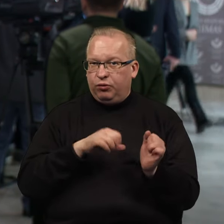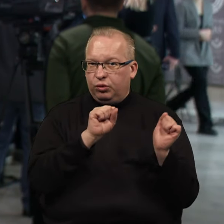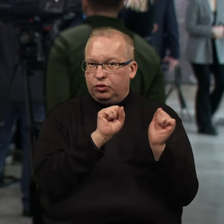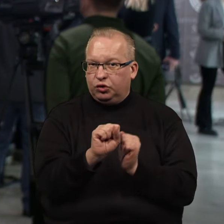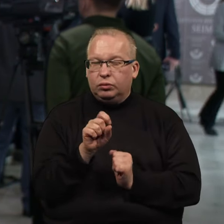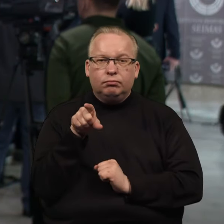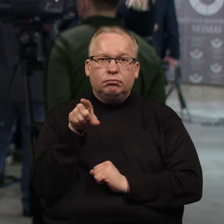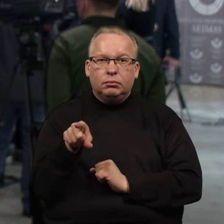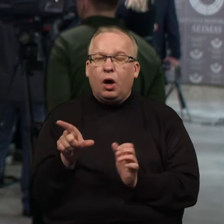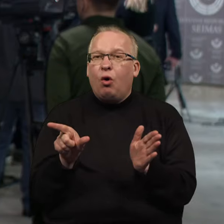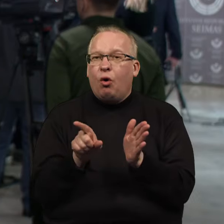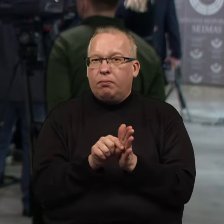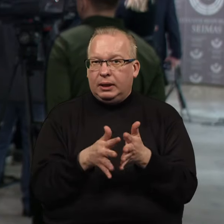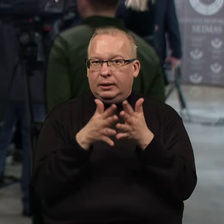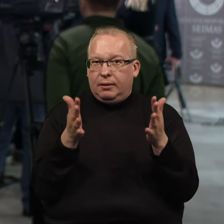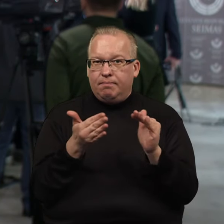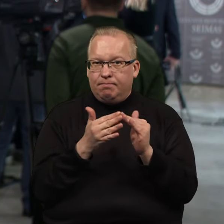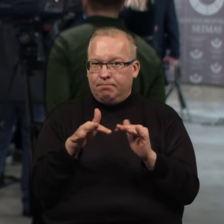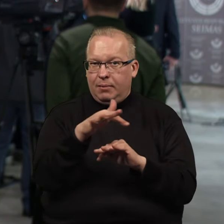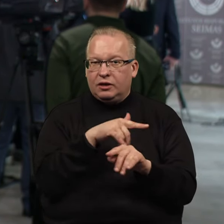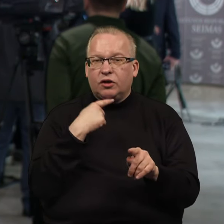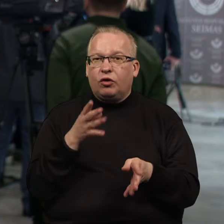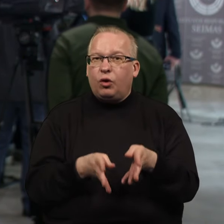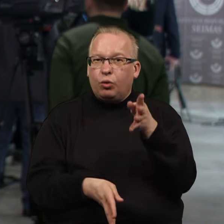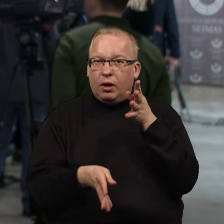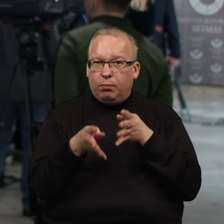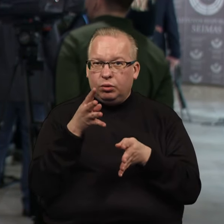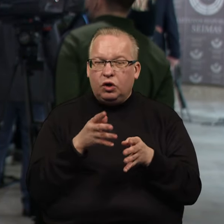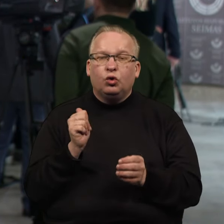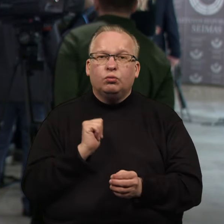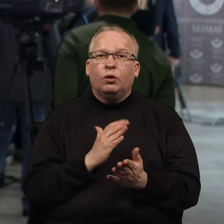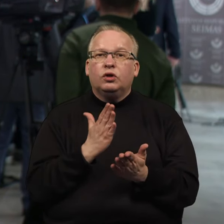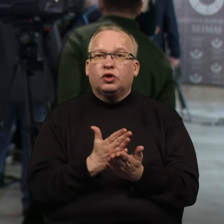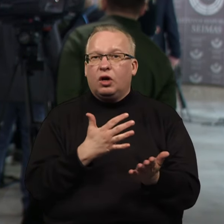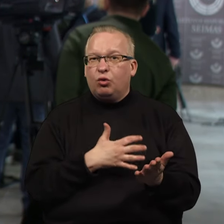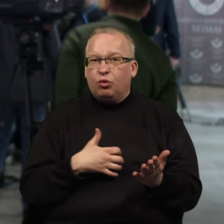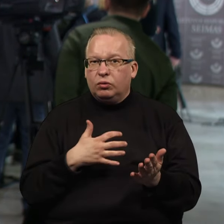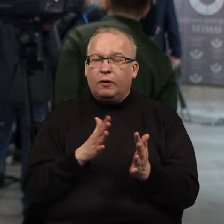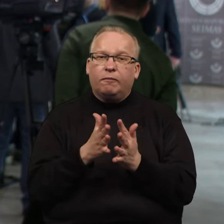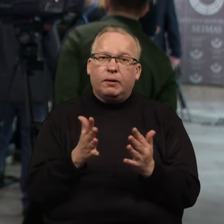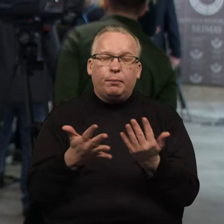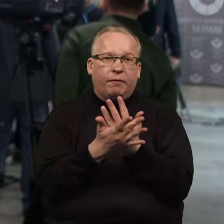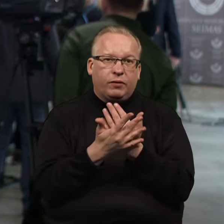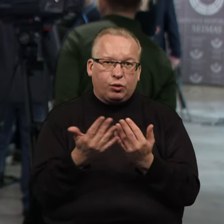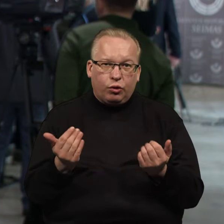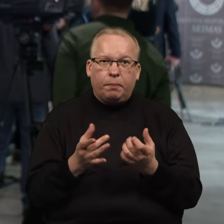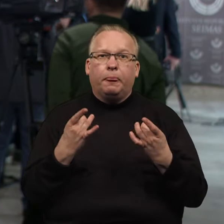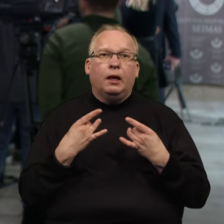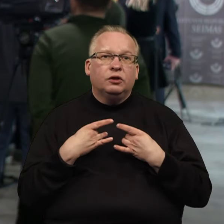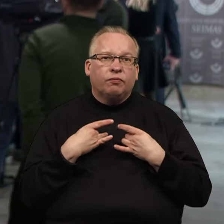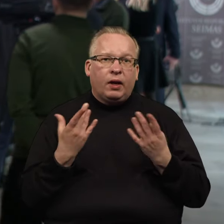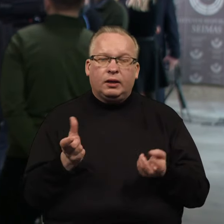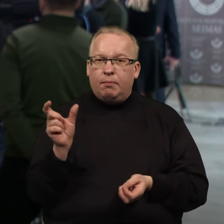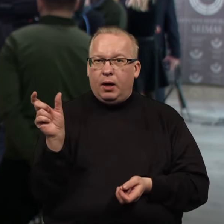tikrųjų, ypatingai didžiuose miestuose, daugia būčiuose, kur žmonės laiko gyvūnus, saugintinius, per šventimo